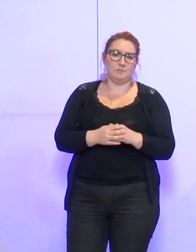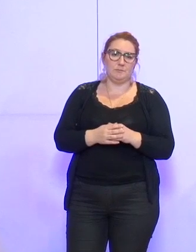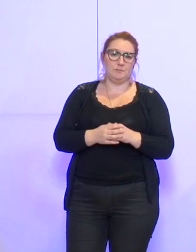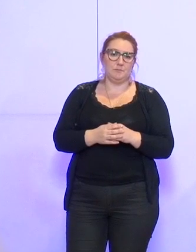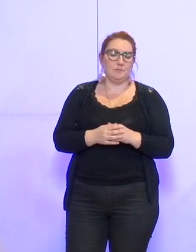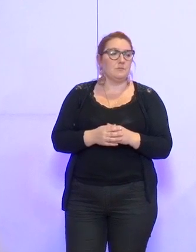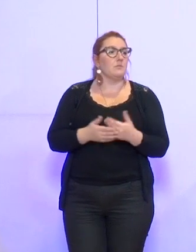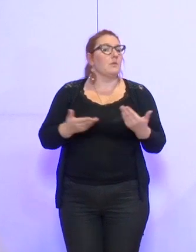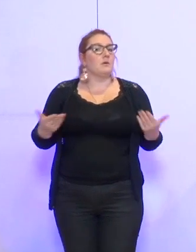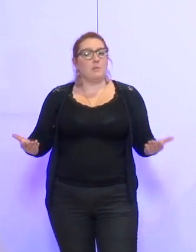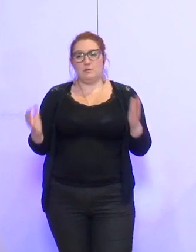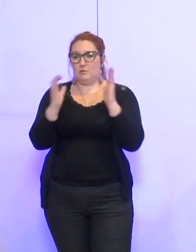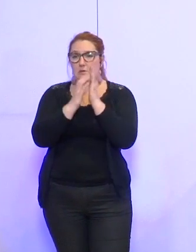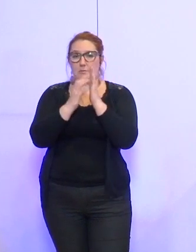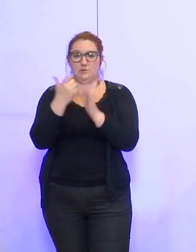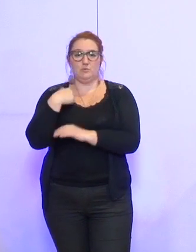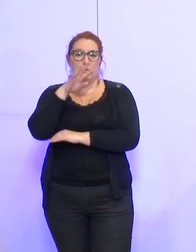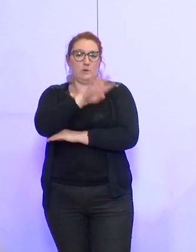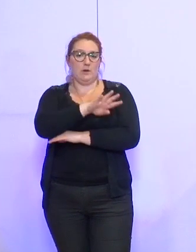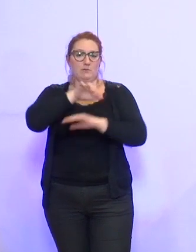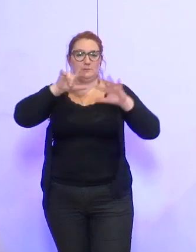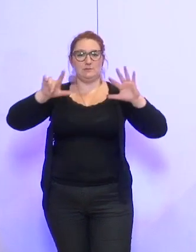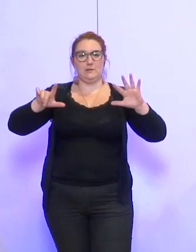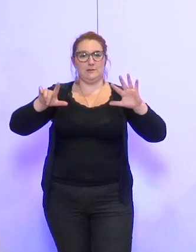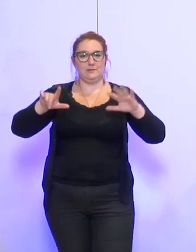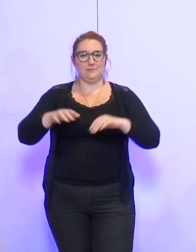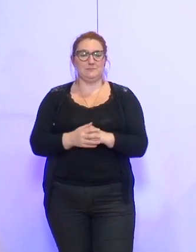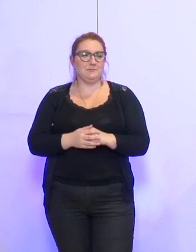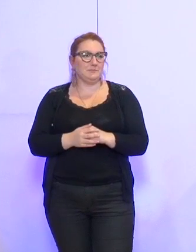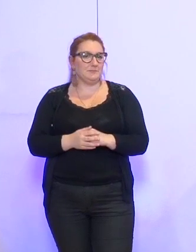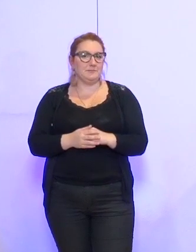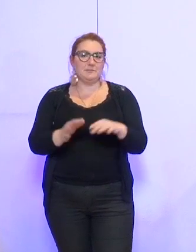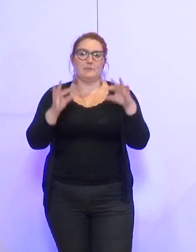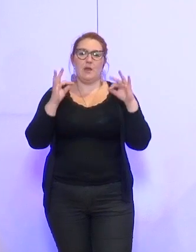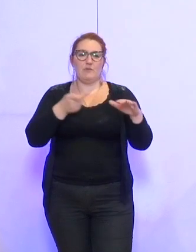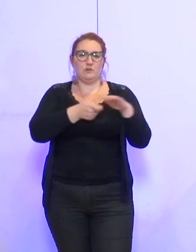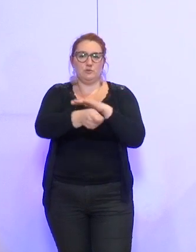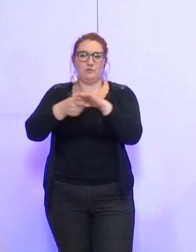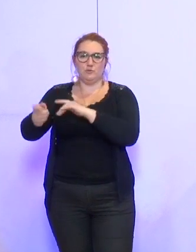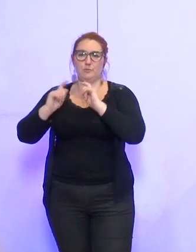Nous arrivons maintenant à délibération numéro 47 sur des affectations de subvention.